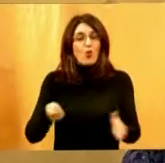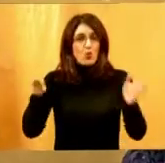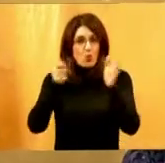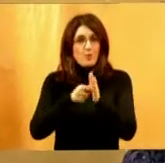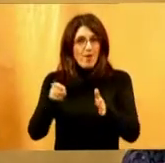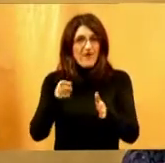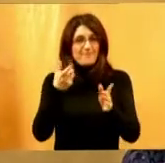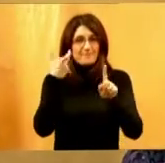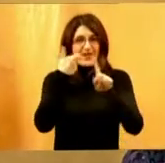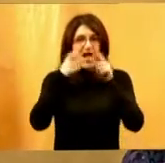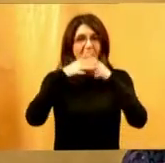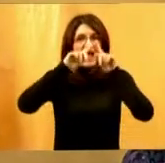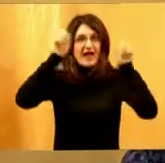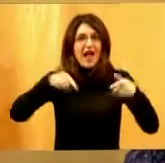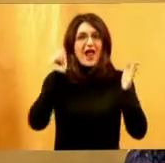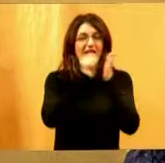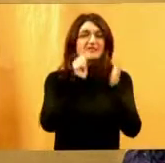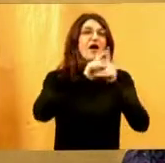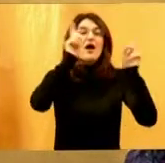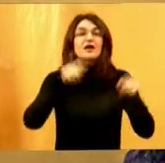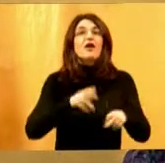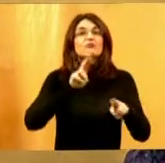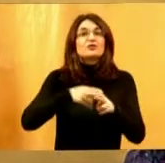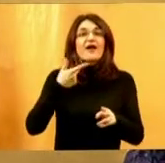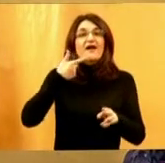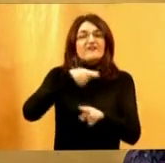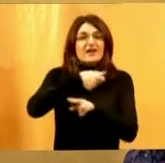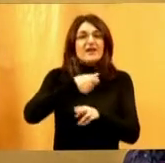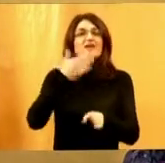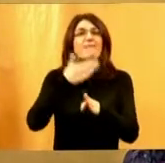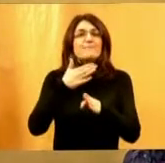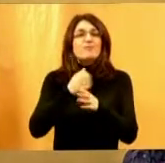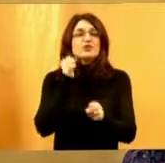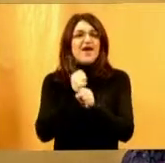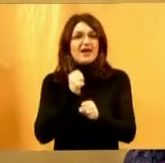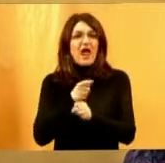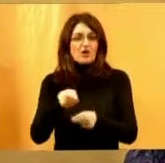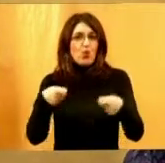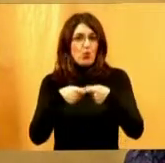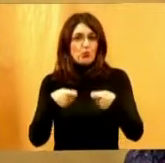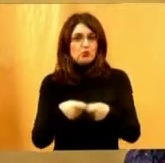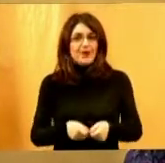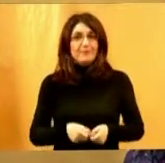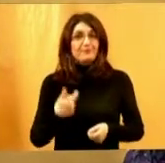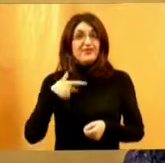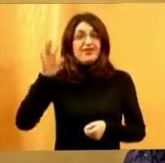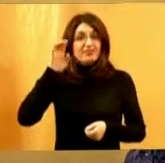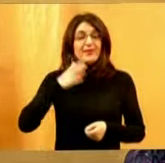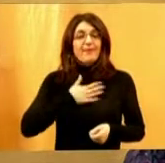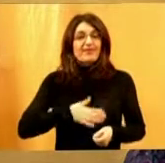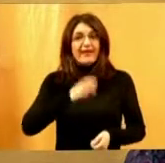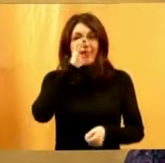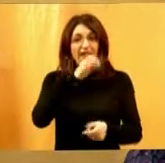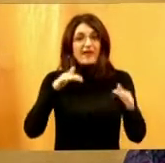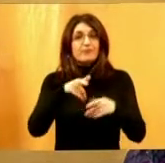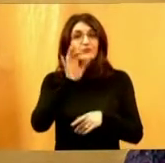kalendar. Evo, nadam se da će naši Finanski će pomoći radu i djelovanju udruge, naravno. Znači, nadam se, dragi gledatelji, da smo